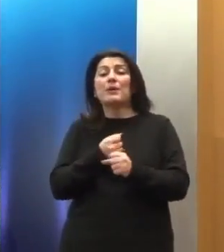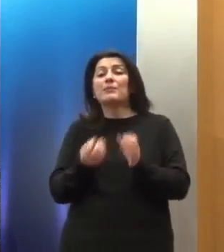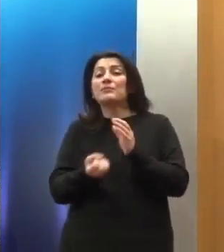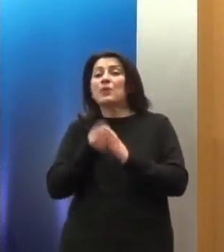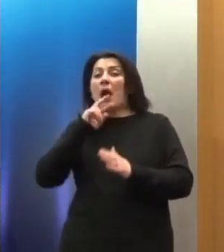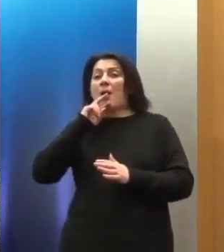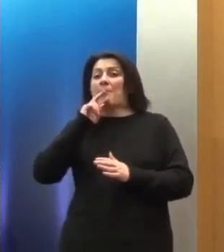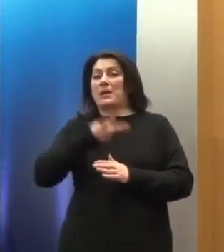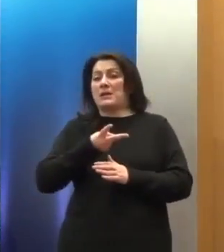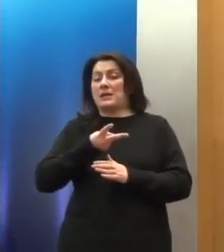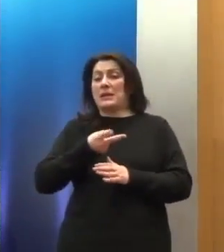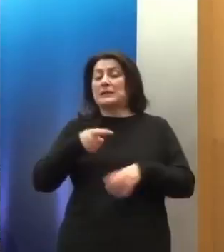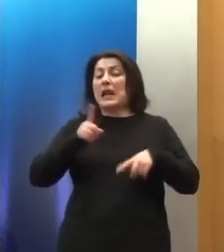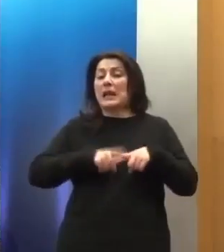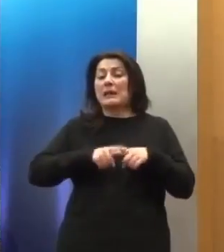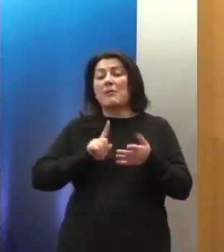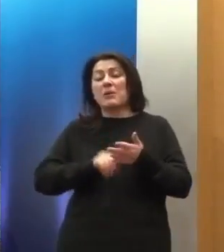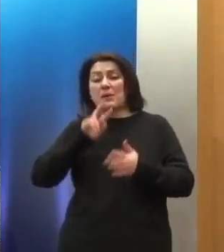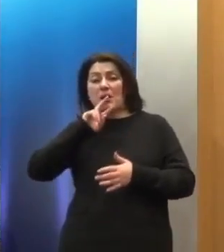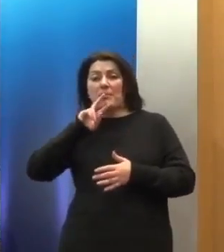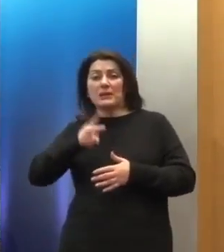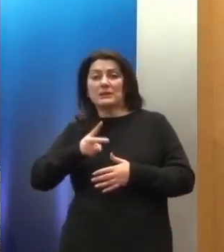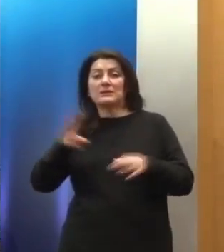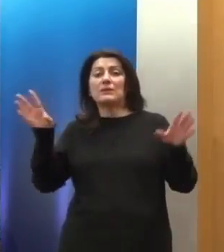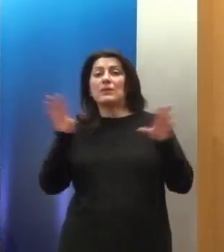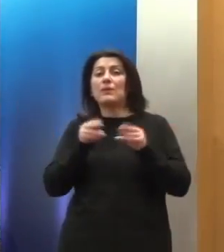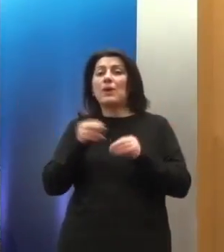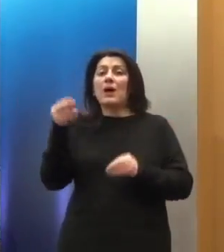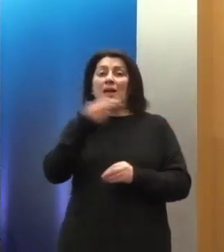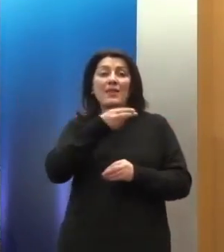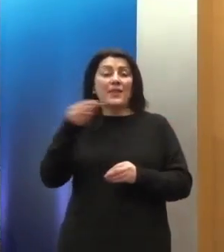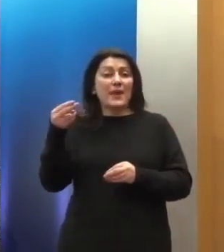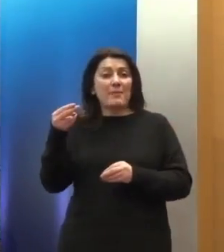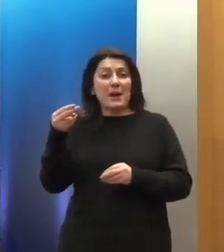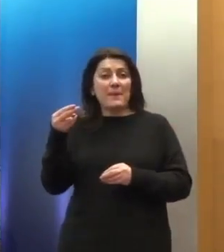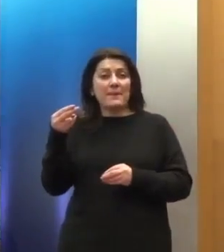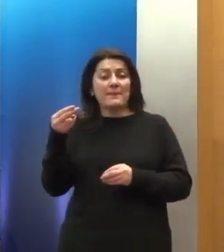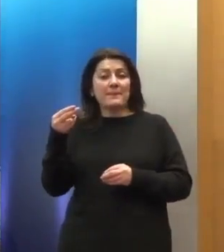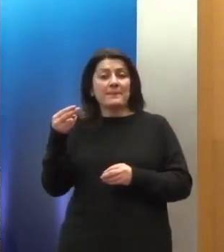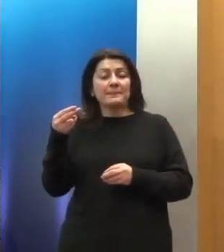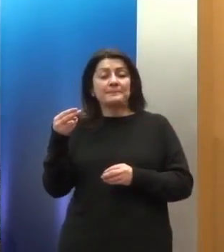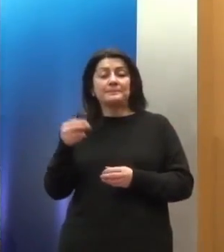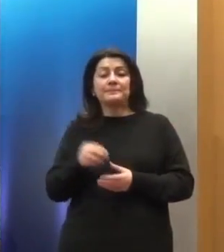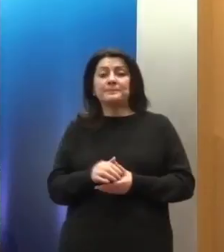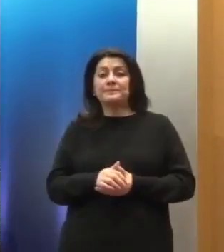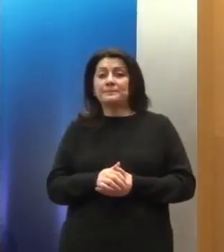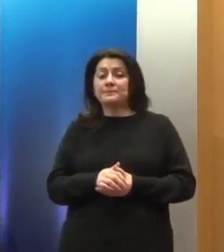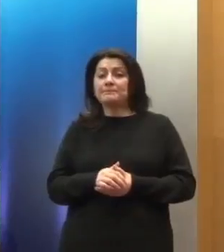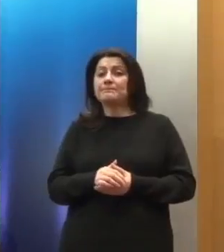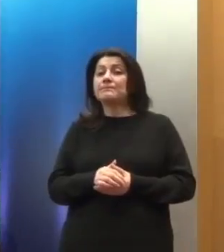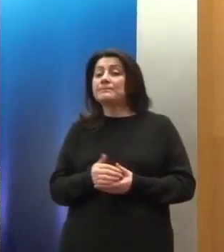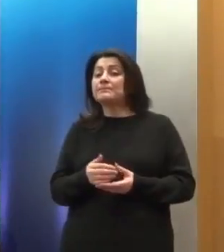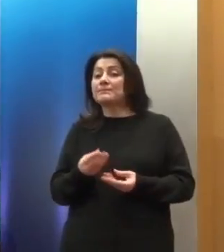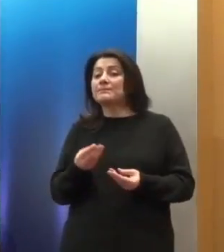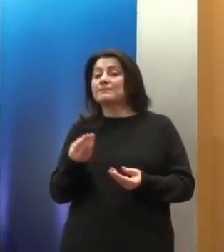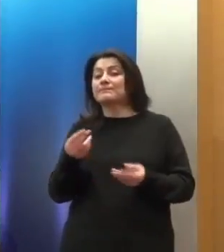η ελληνική πλευρά, αφορούν τη χρήση